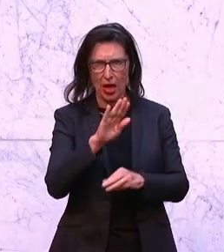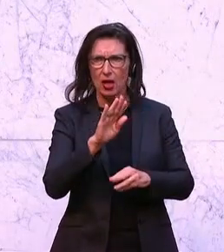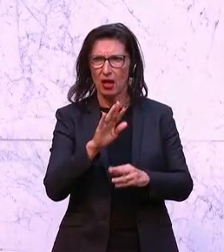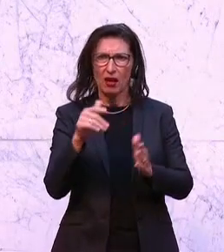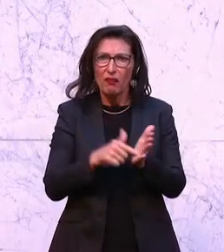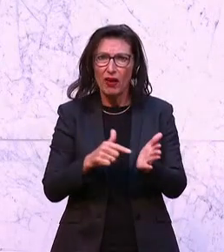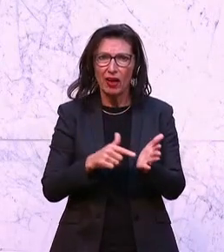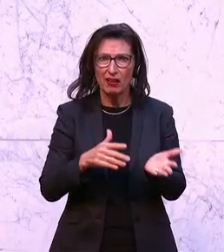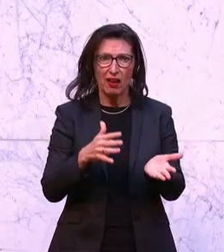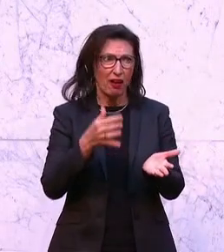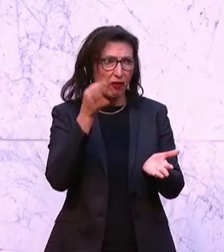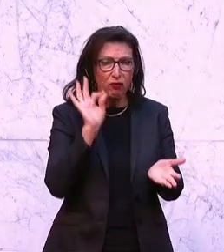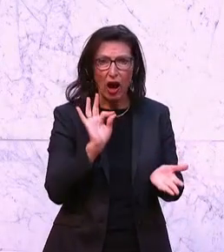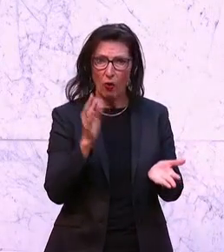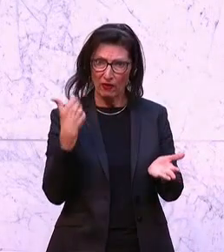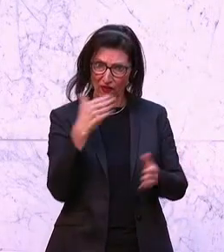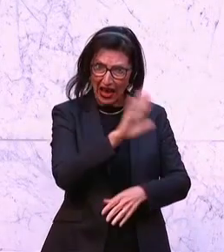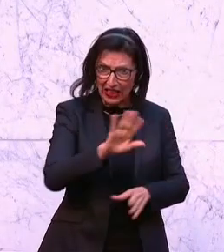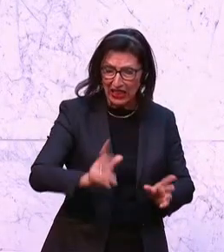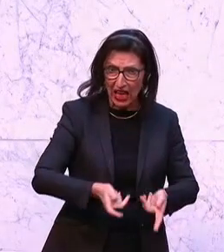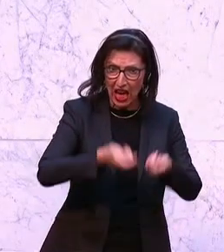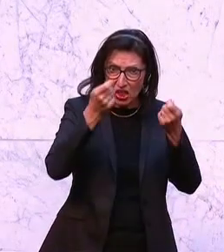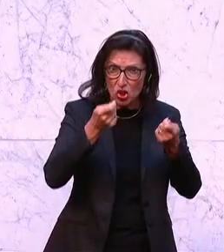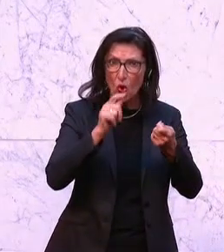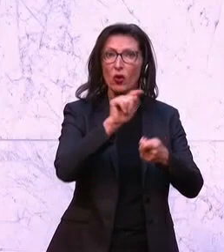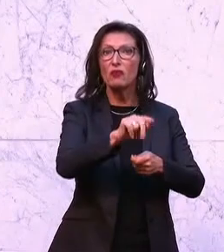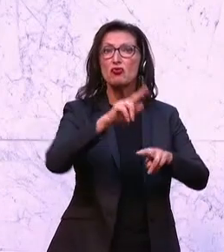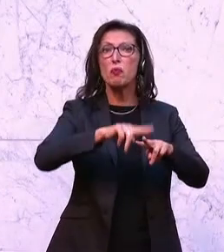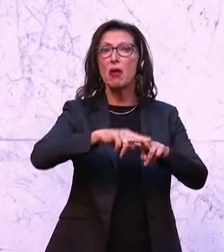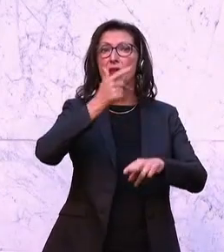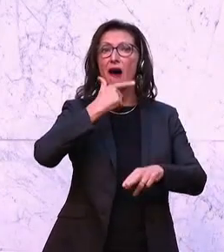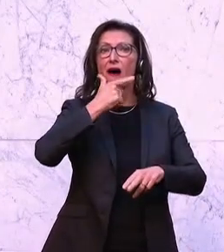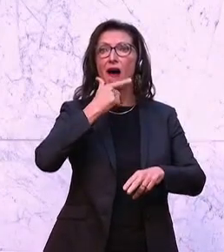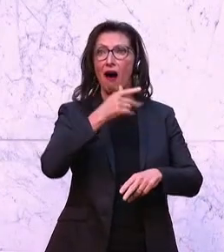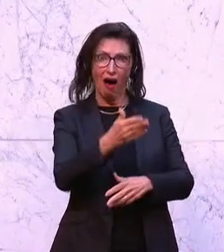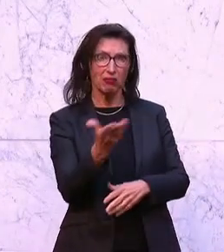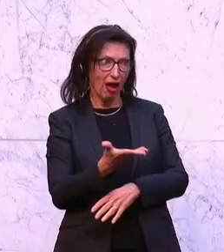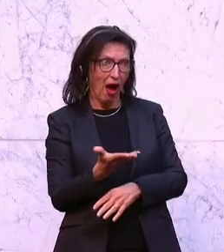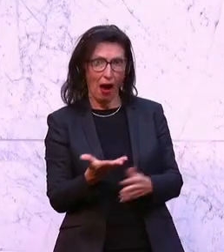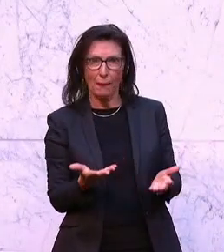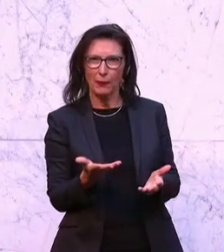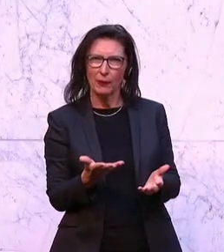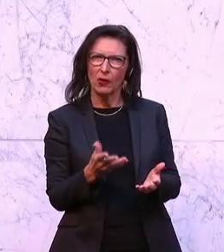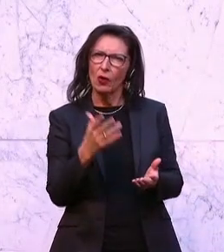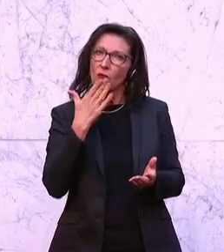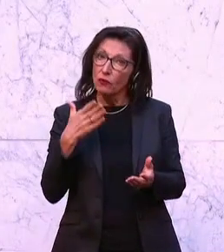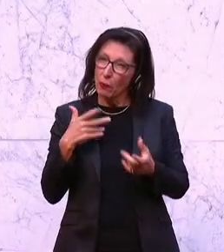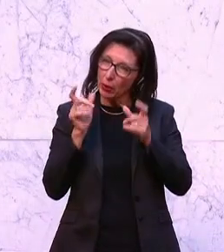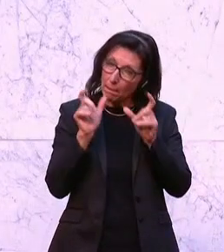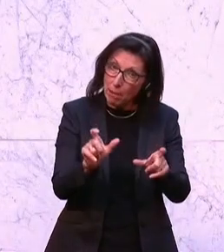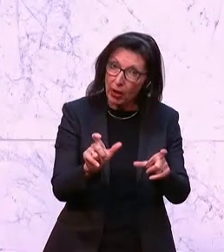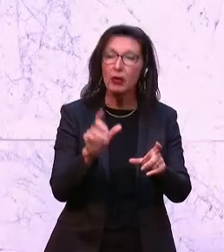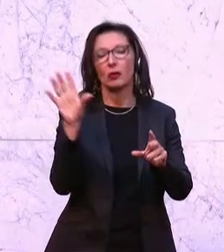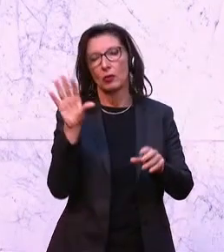von Frauen mit Kindererziehung dann auch verhindern. Wir haben viele, viele Vorschläge eingebracht, was die Pensionsverbesserung